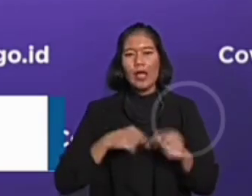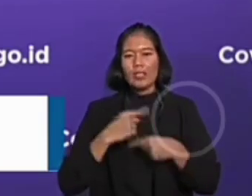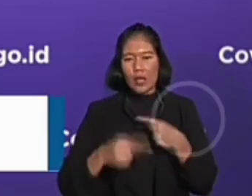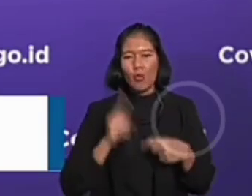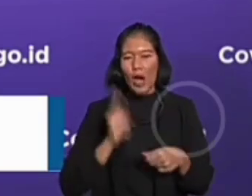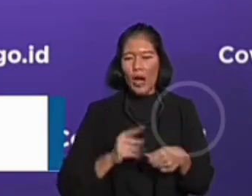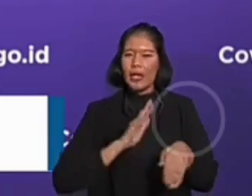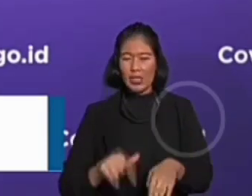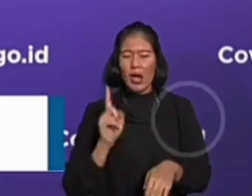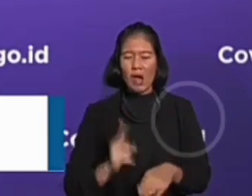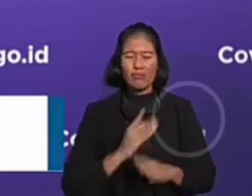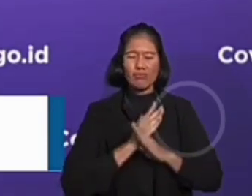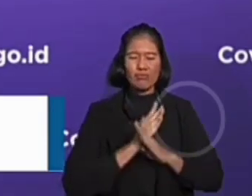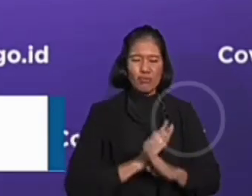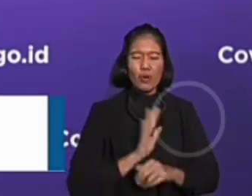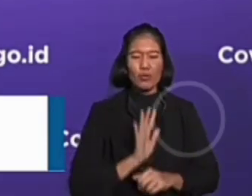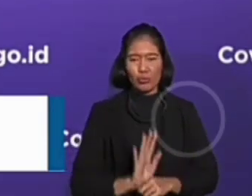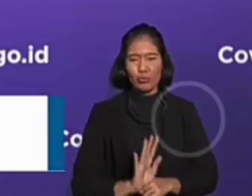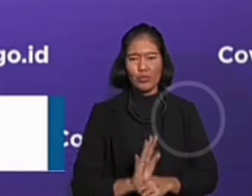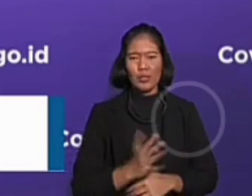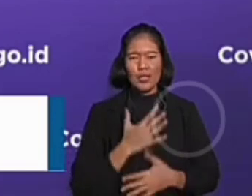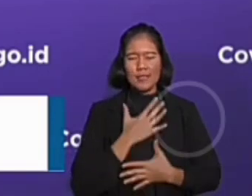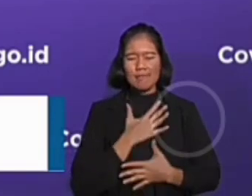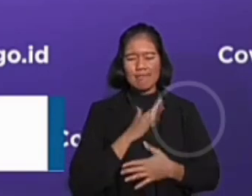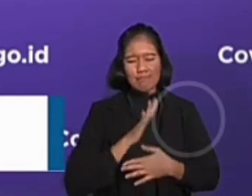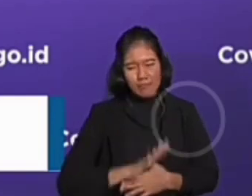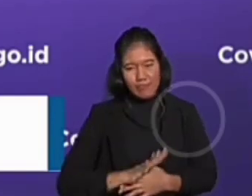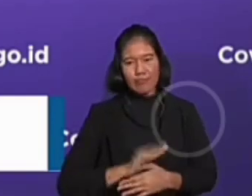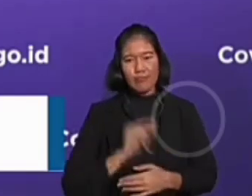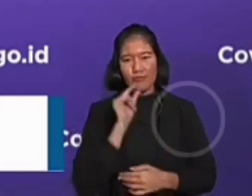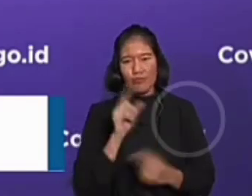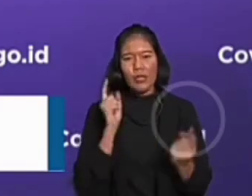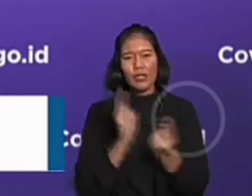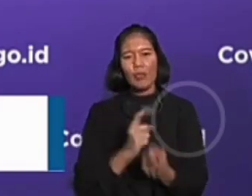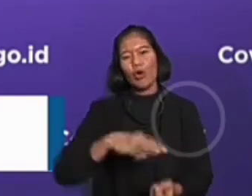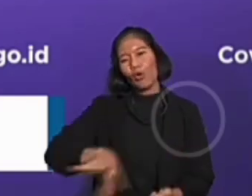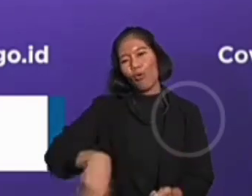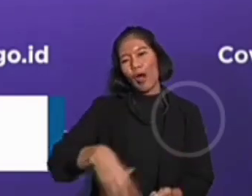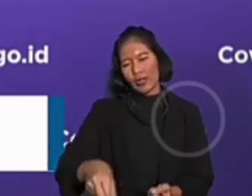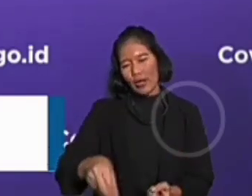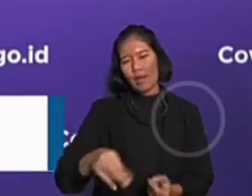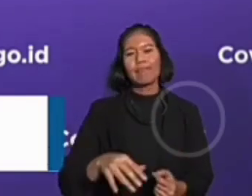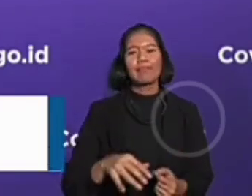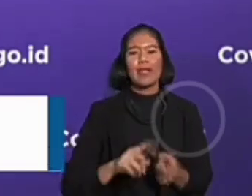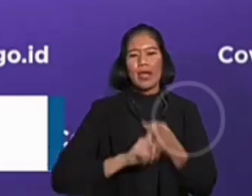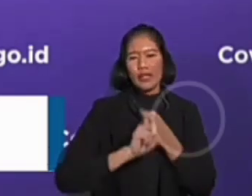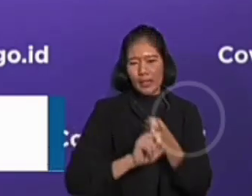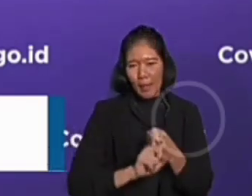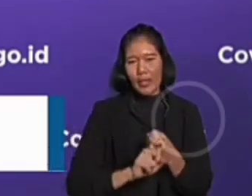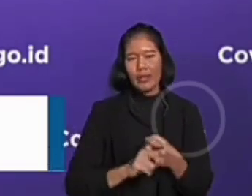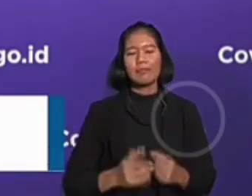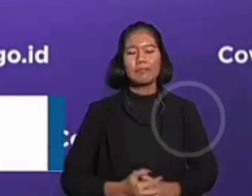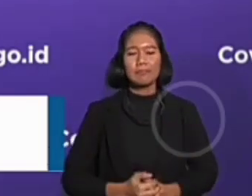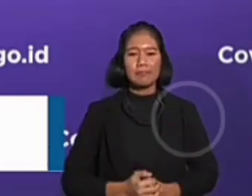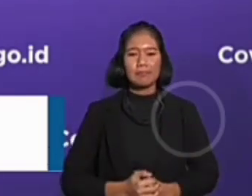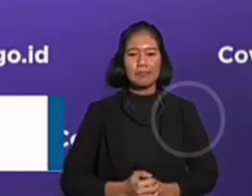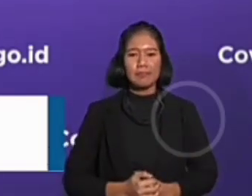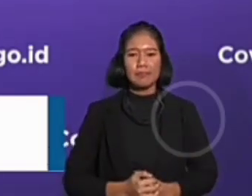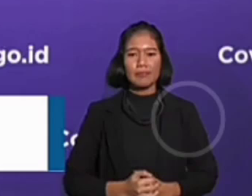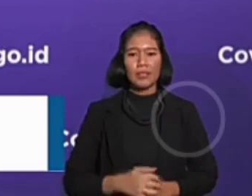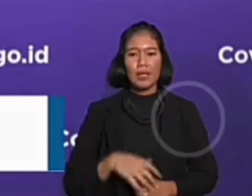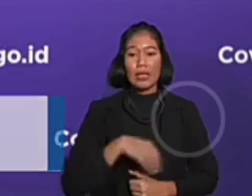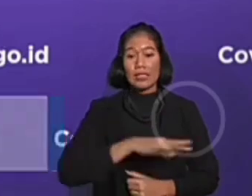sudah berpuluh tahun. Ibu pulang ke kampung halaman untuk bertemu keluarga, sahabat, dan teman untuk bersalaman.